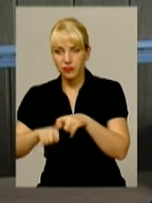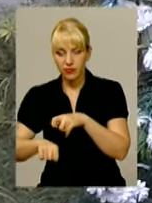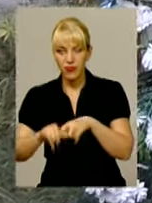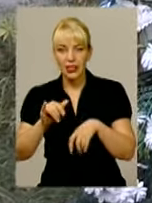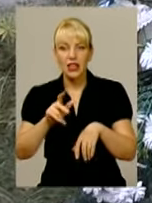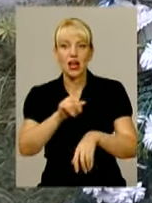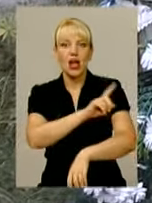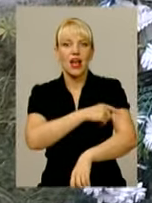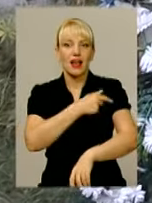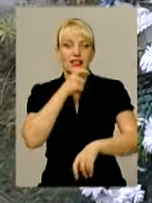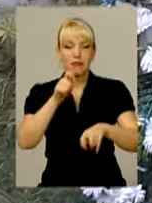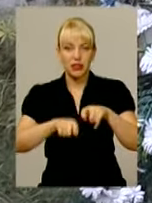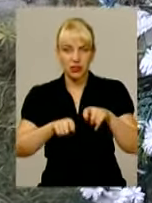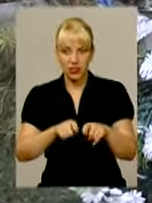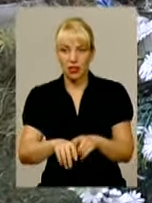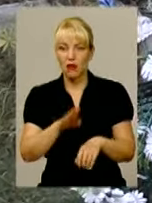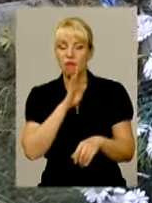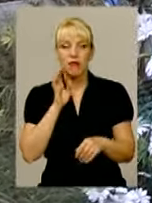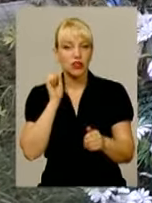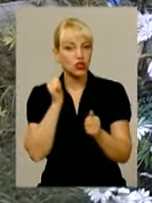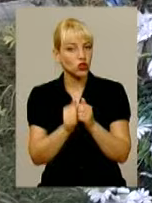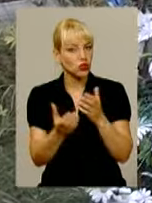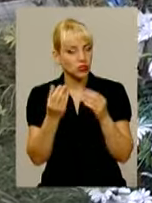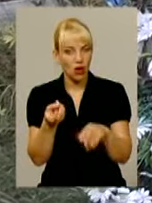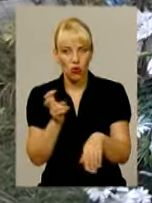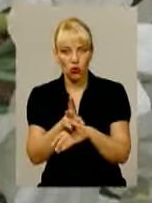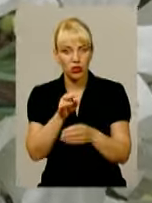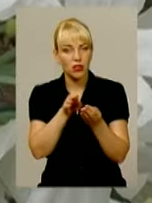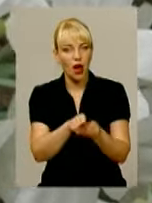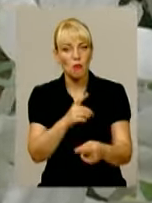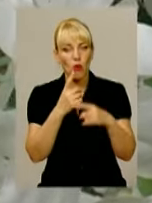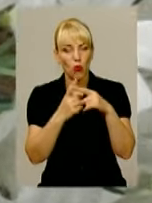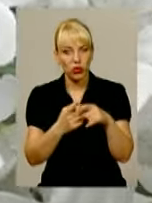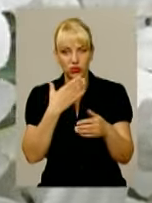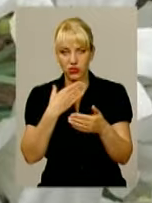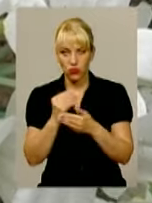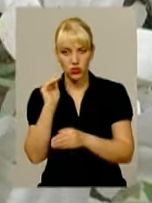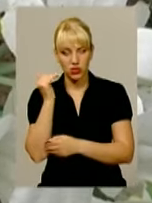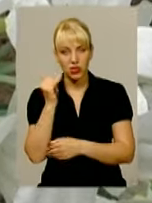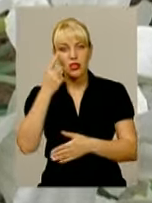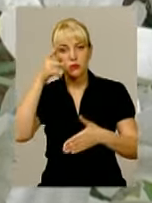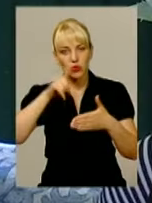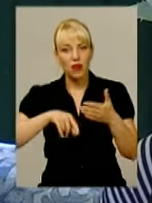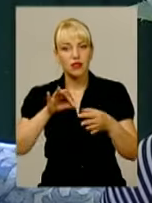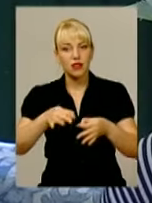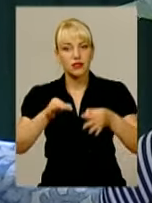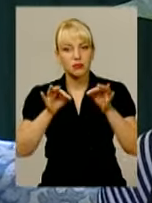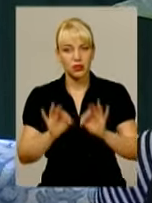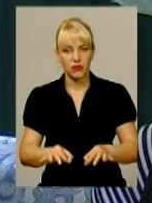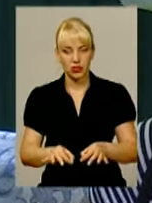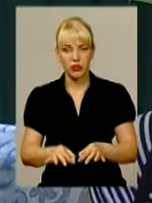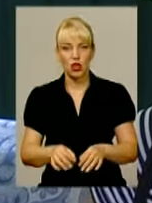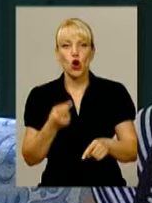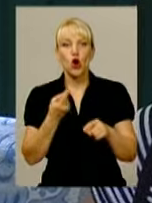експертизи. Тим часом мати майже щодня ходить на могилу новонародженого сина і сподівається на справедливість. Через цю